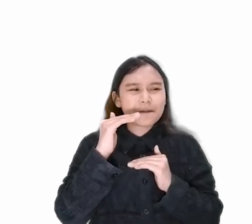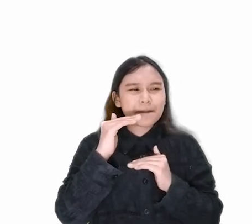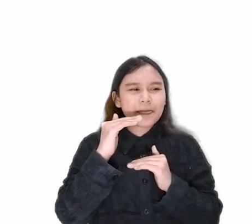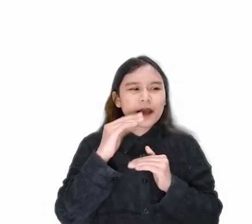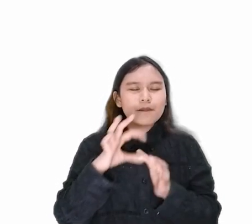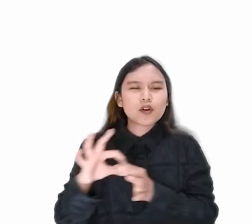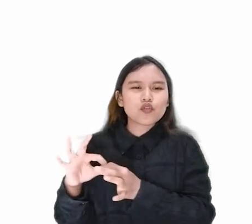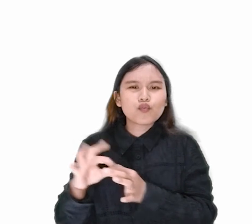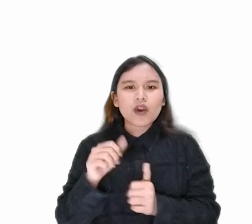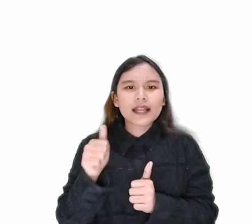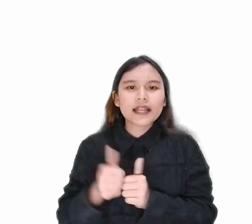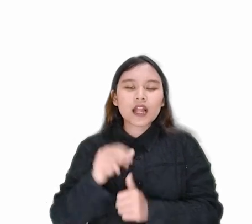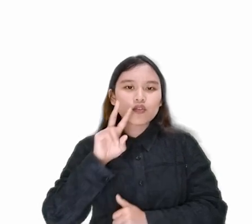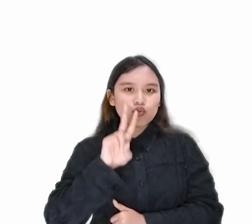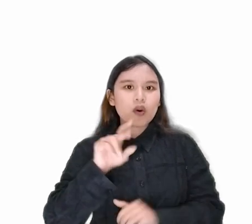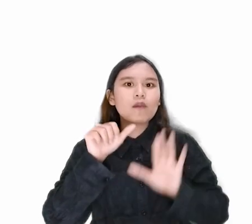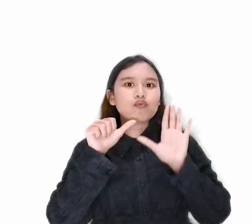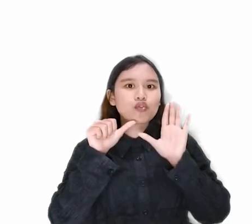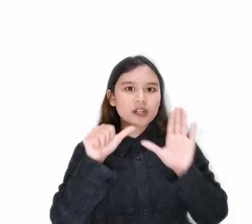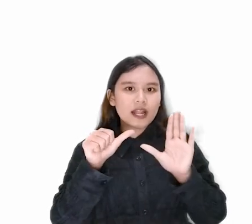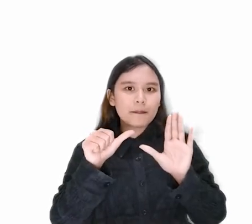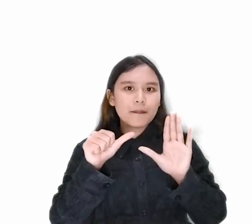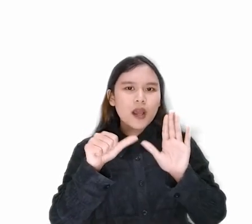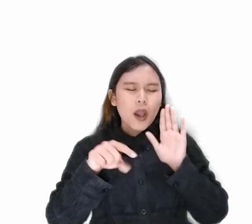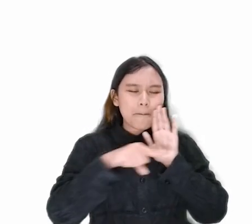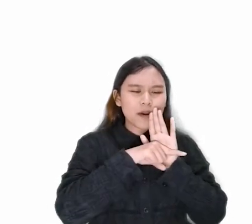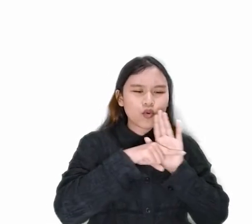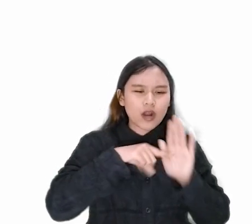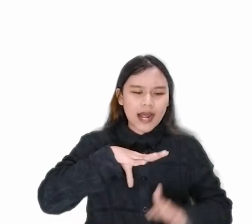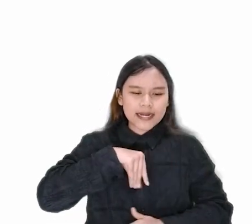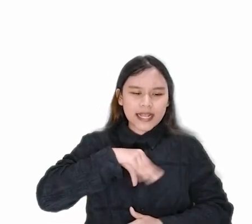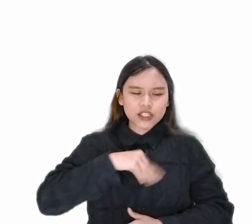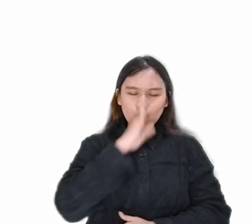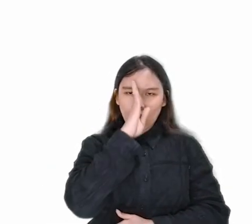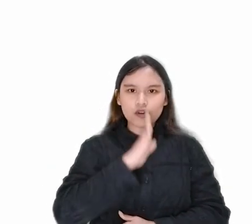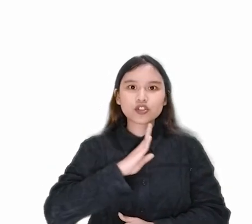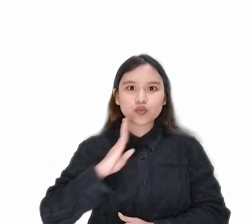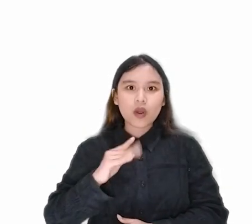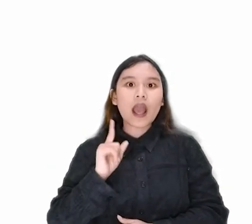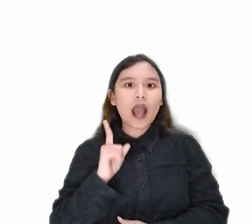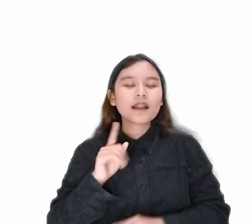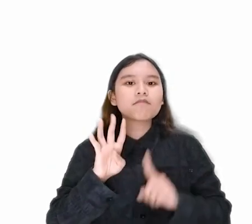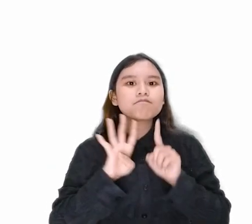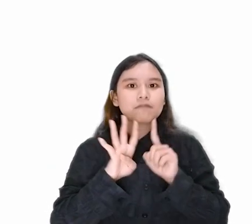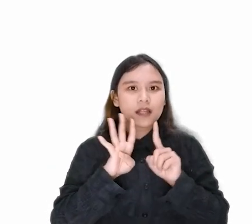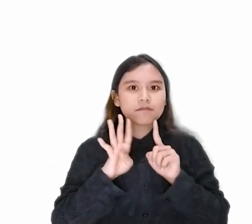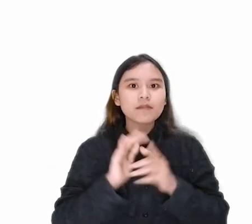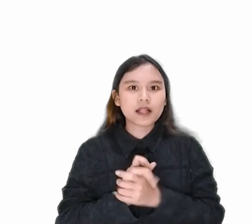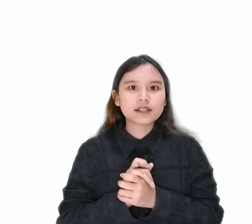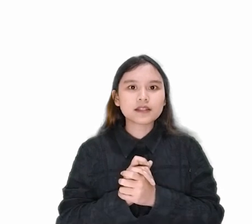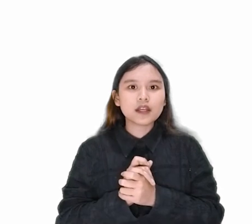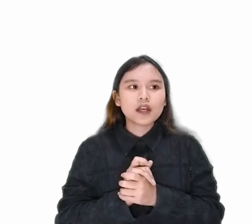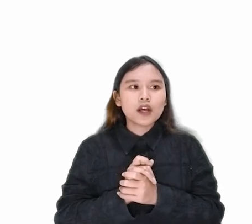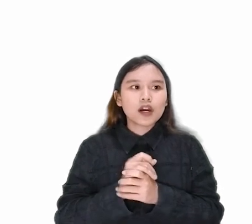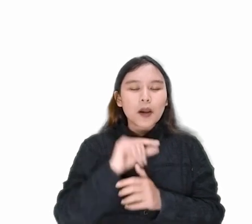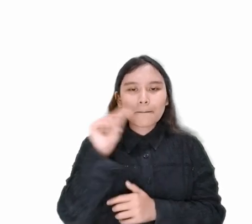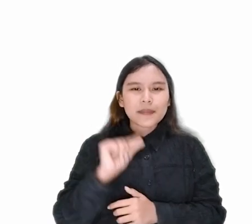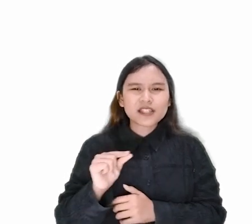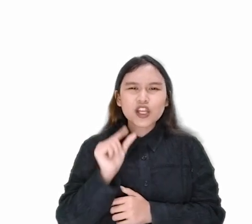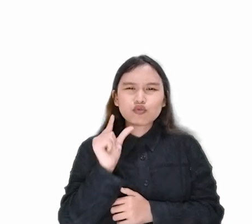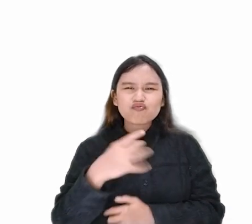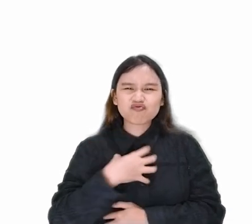26% pengurangan resiko stroke 14% penurunan penyakit jantung dan